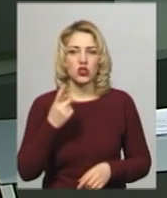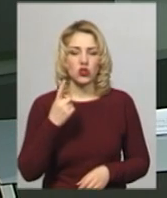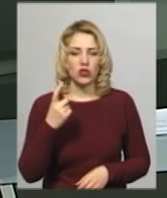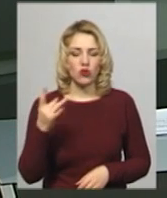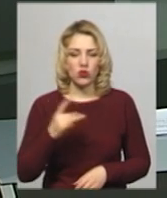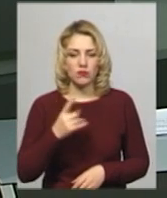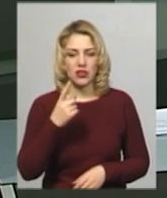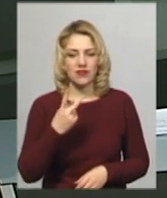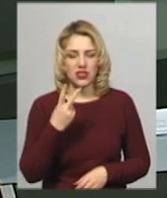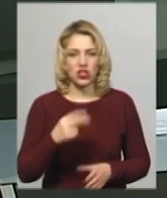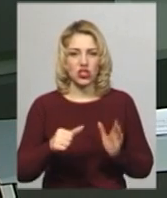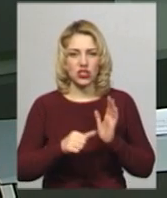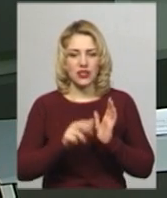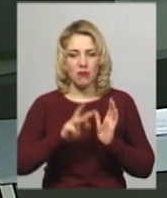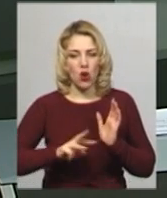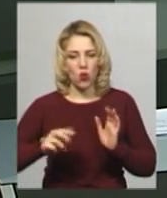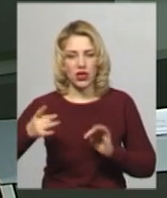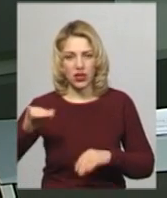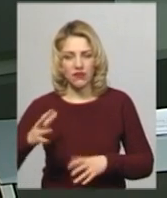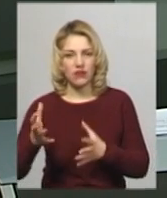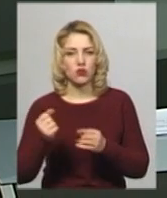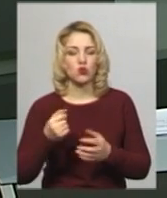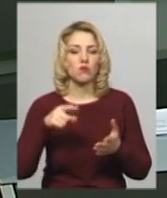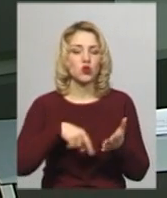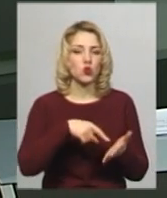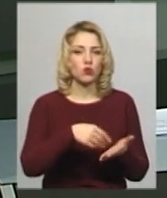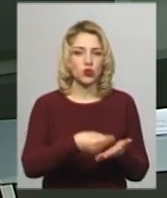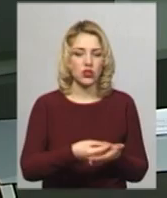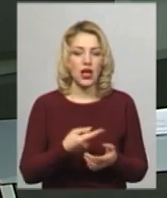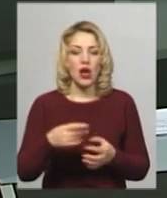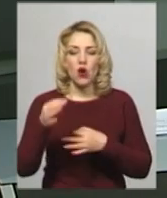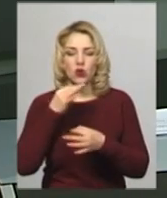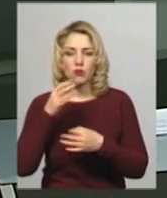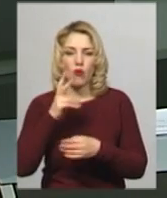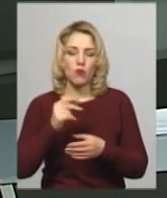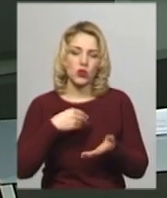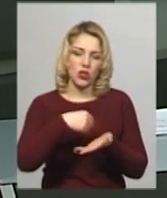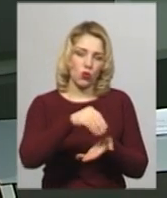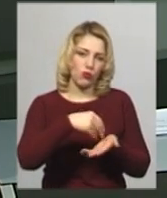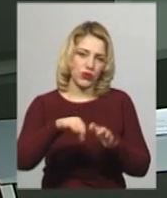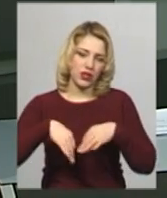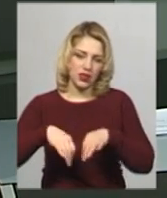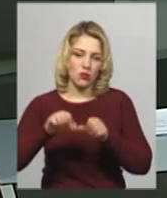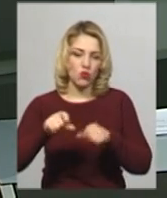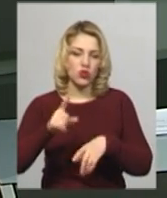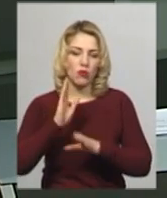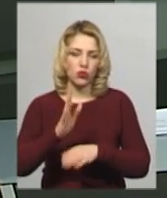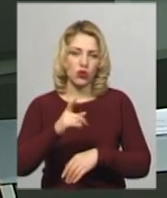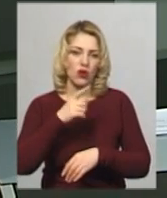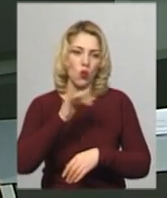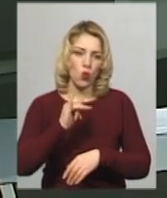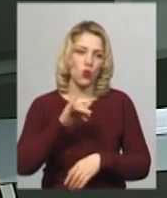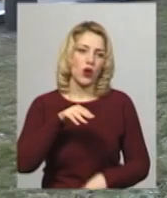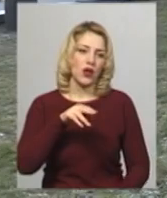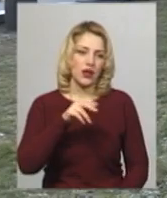мільйонів гривень візьмуть з міського бюджету. Вести перемовини про процес закупівлі транспорту можна буде у квітні, каже Віктор Паламарчук.